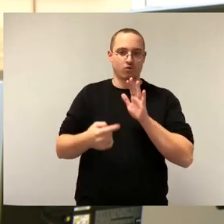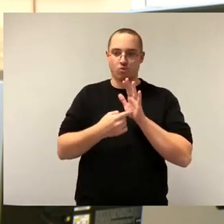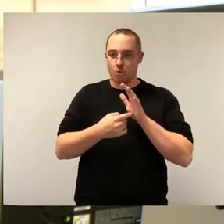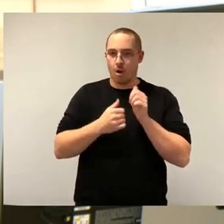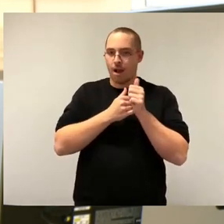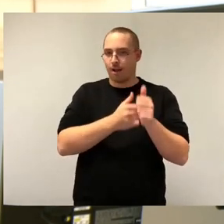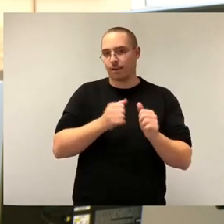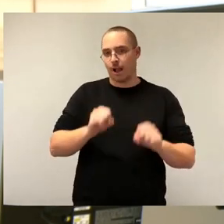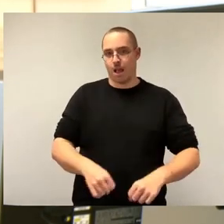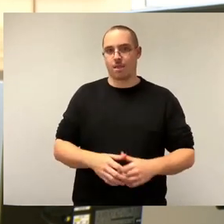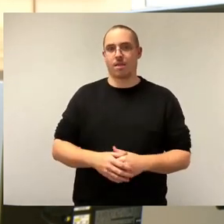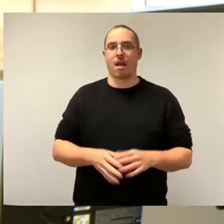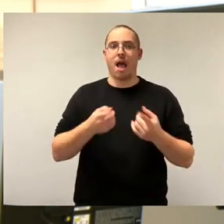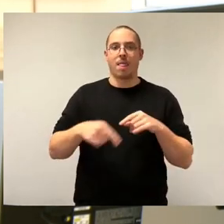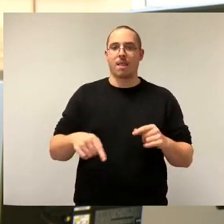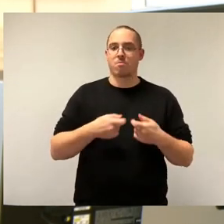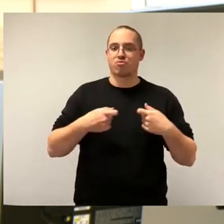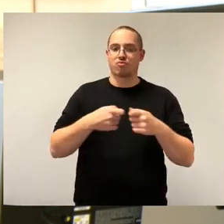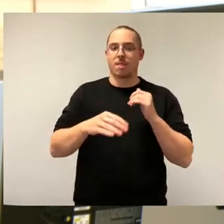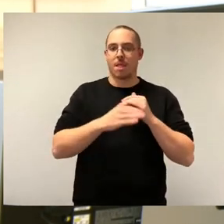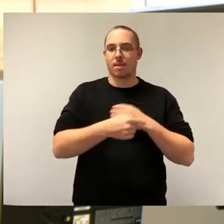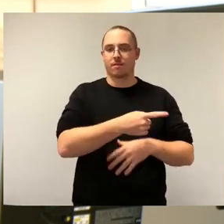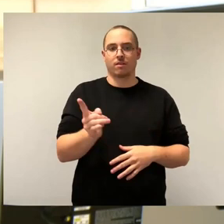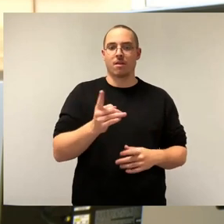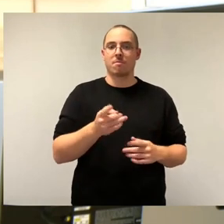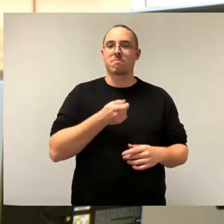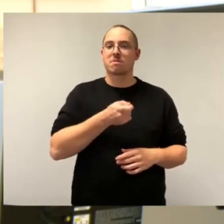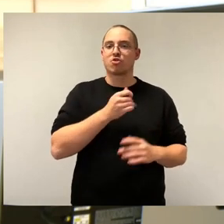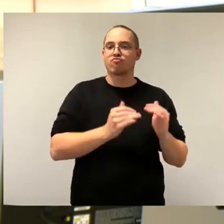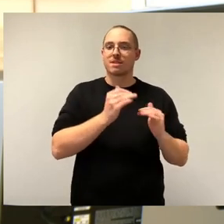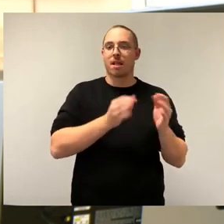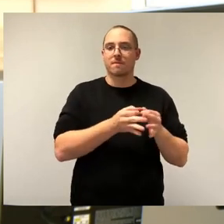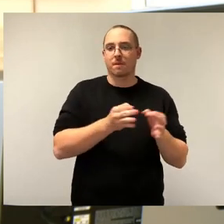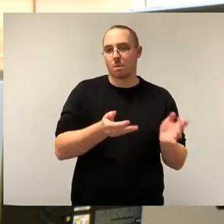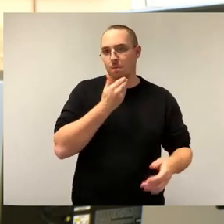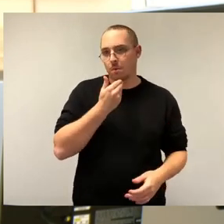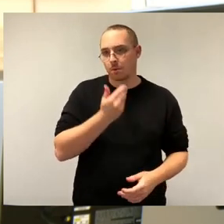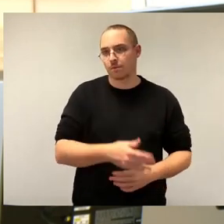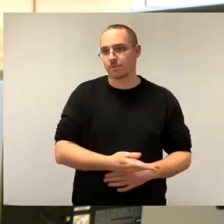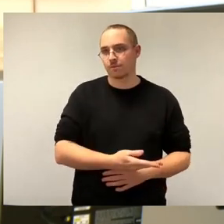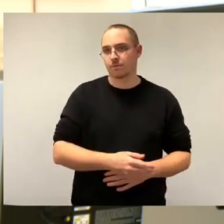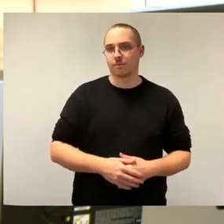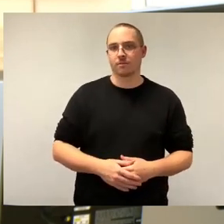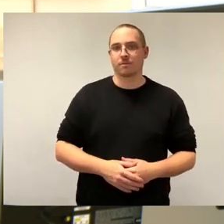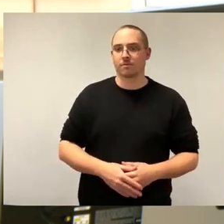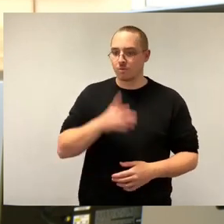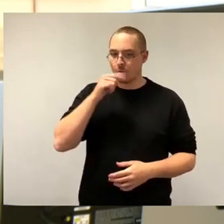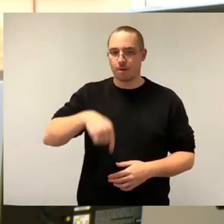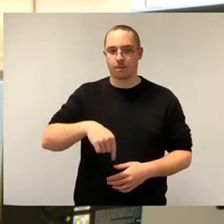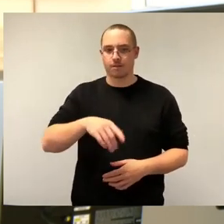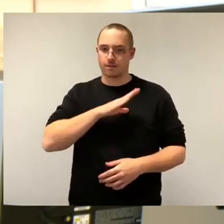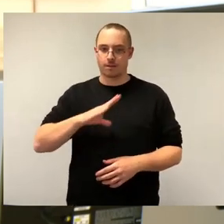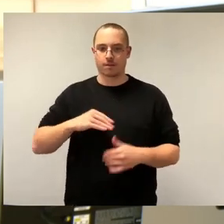gibt es wohl diese Satzung, weil wohl die sächsische Datenschutzbeauftragte darauf besteht, dass zumindest in Satzungen festgelegt werden, dass ein